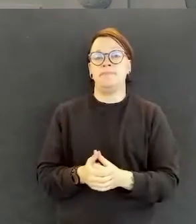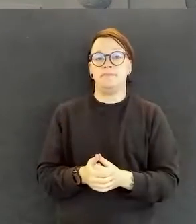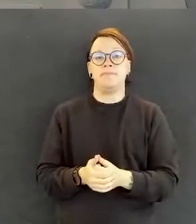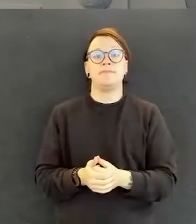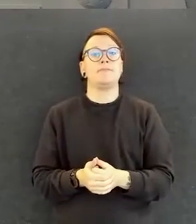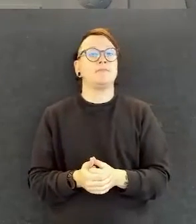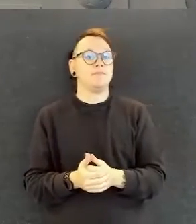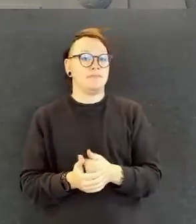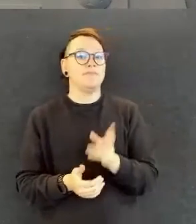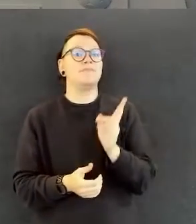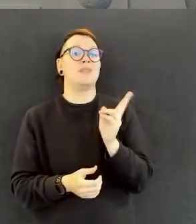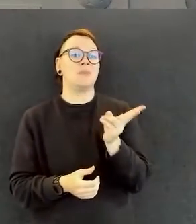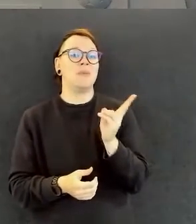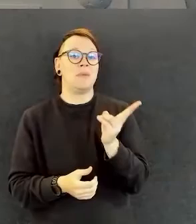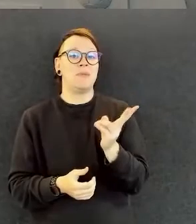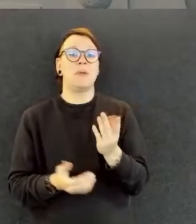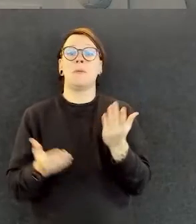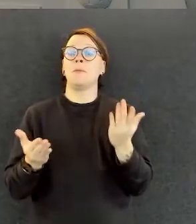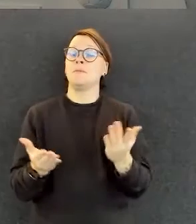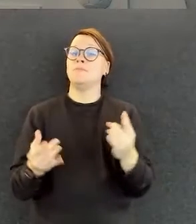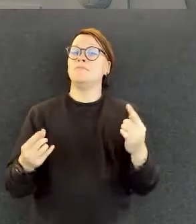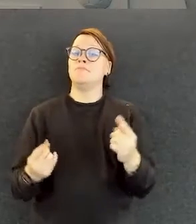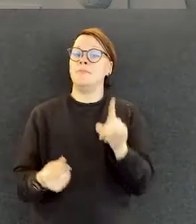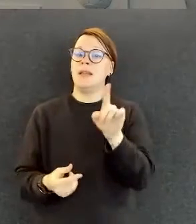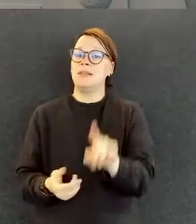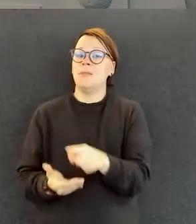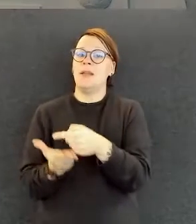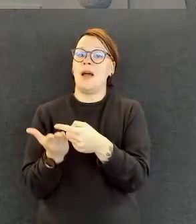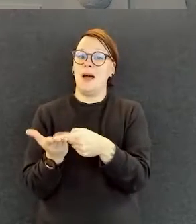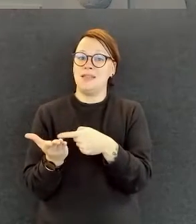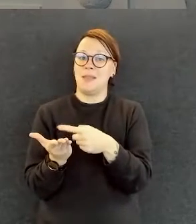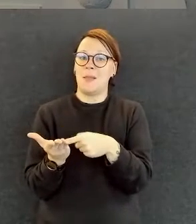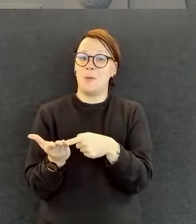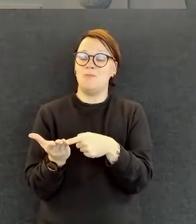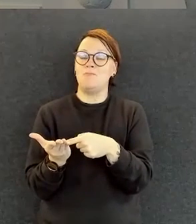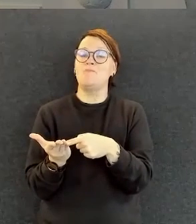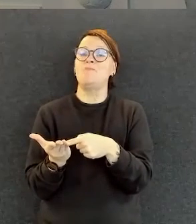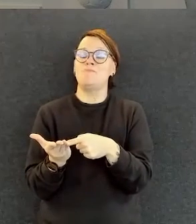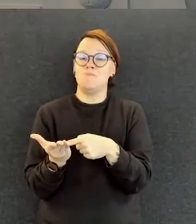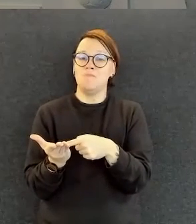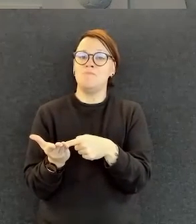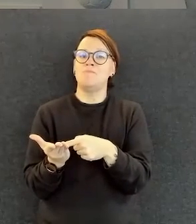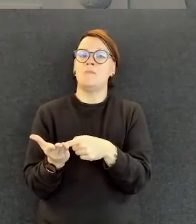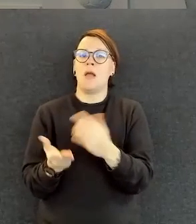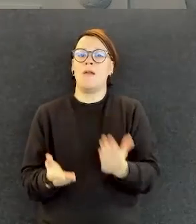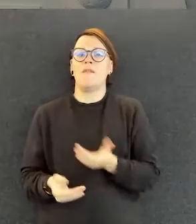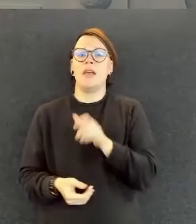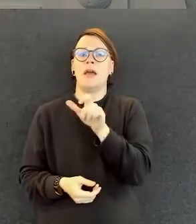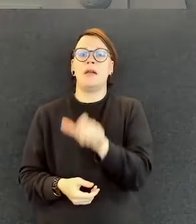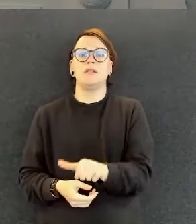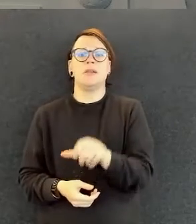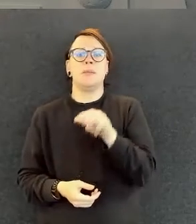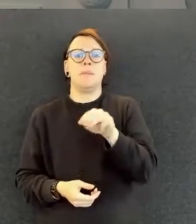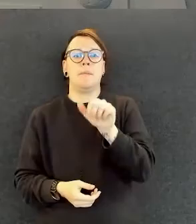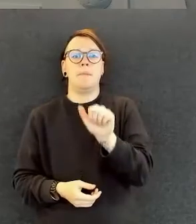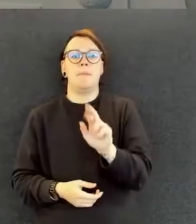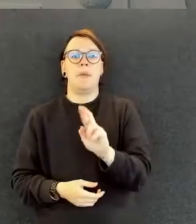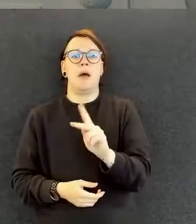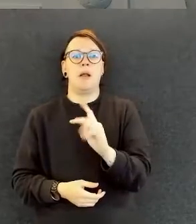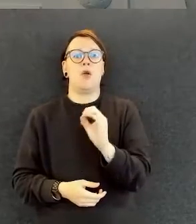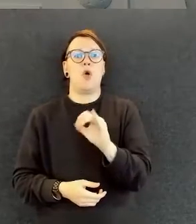seuraavaksi ensimmäiseen haastatteluun ja Reeta ottaa haastatteluun monimuotoisen työelämän asiantuntija Marko